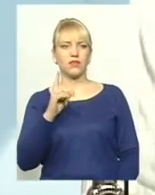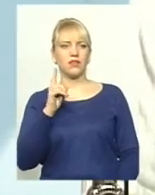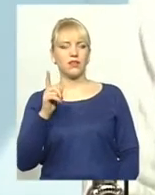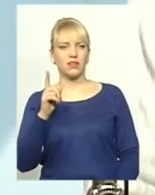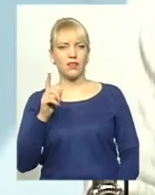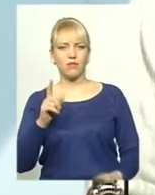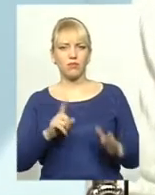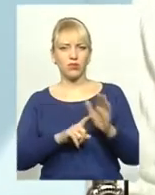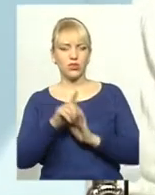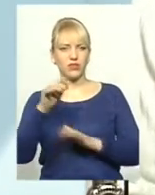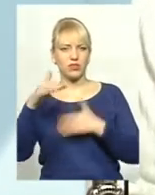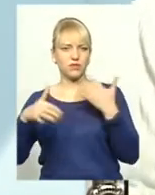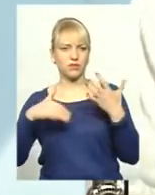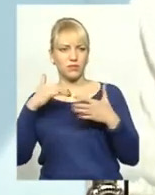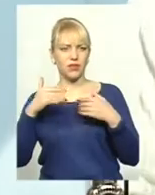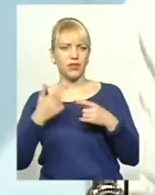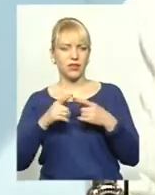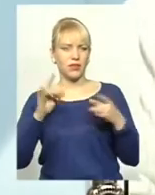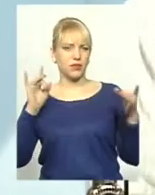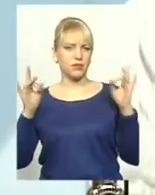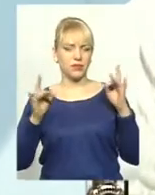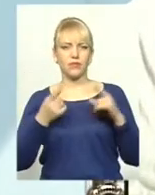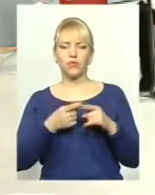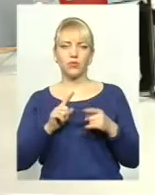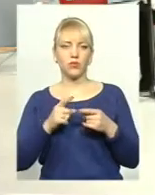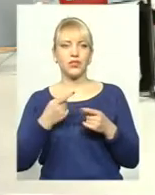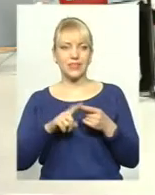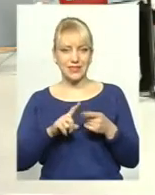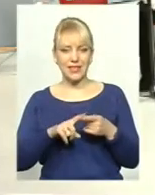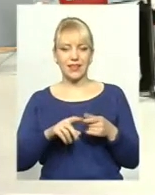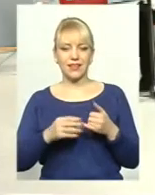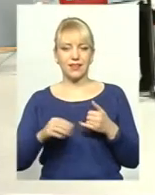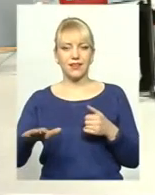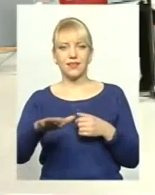підняли. Ну, справа в тому, що… Тобто ця ділянка